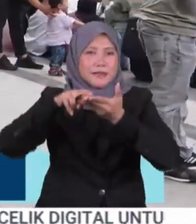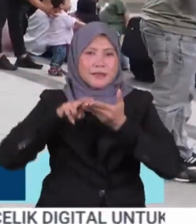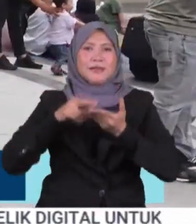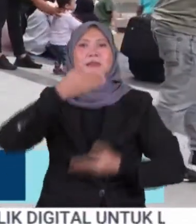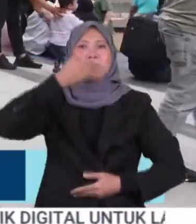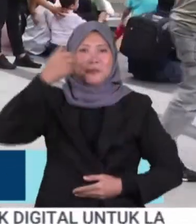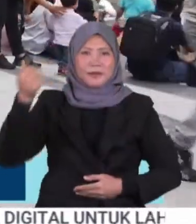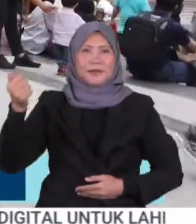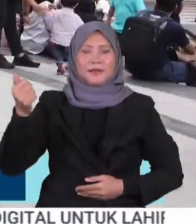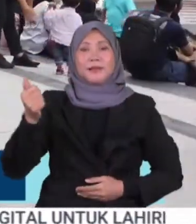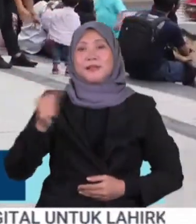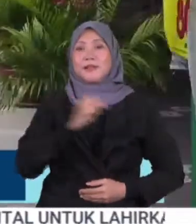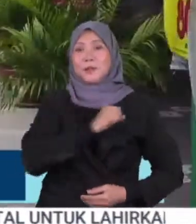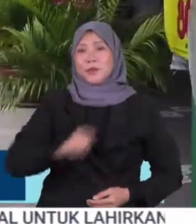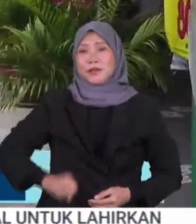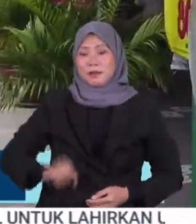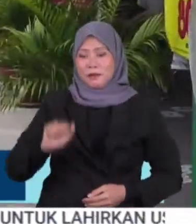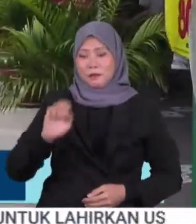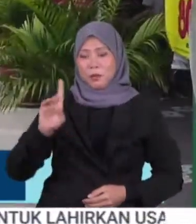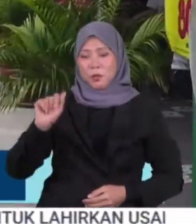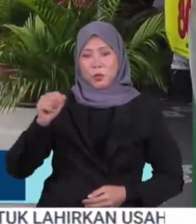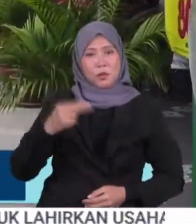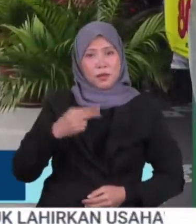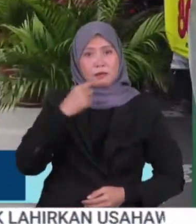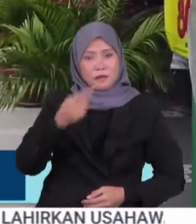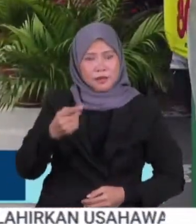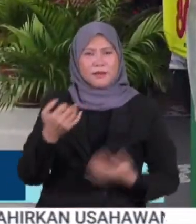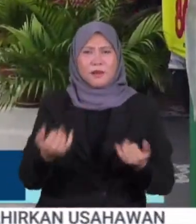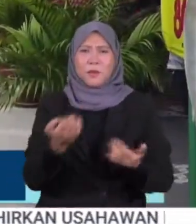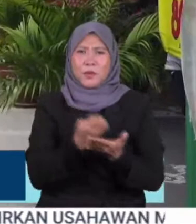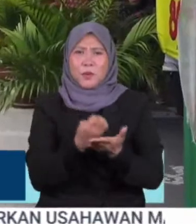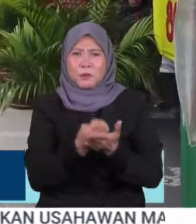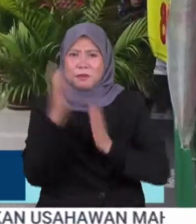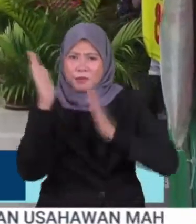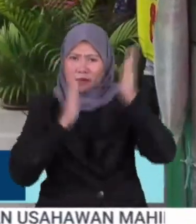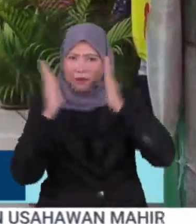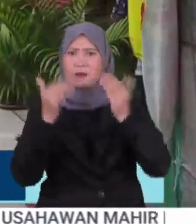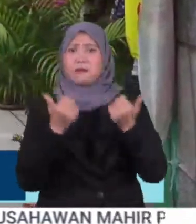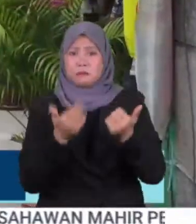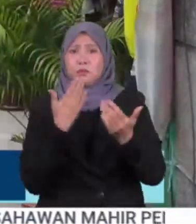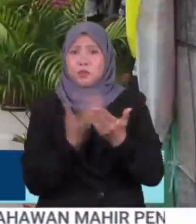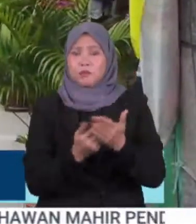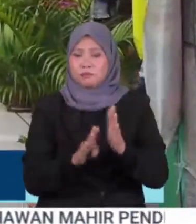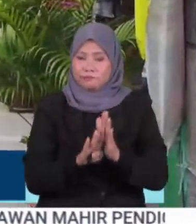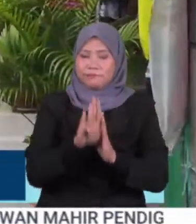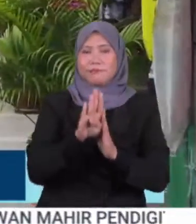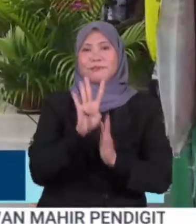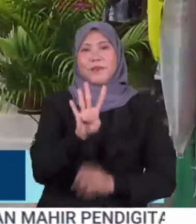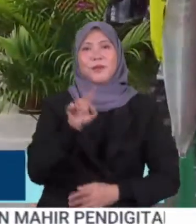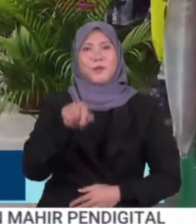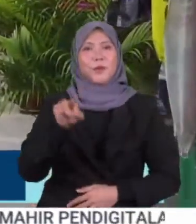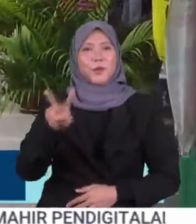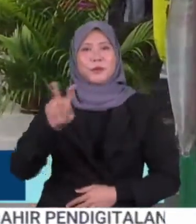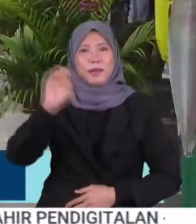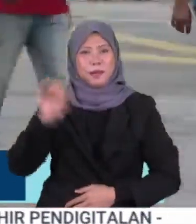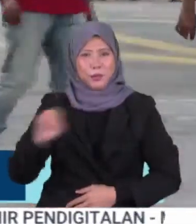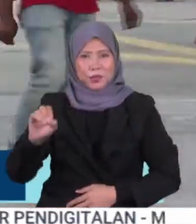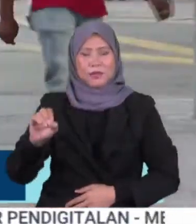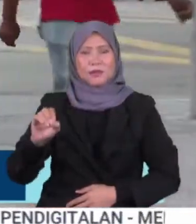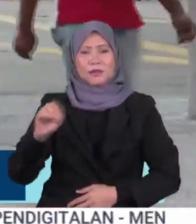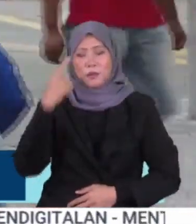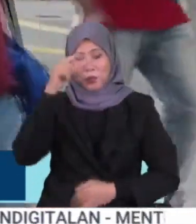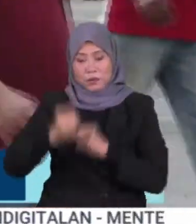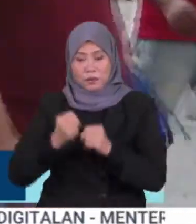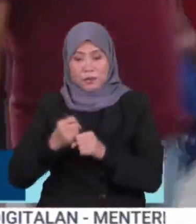baik Al-Sultan Abdullah mengambil maklum keadaan ekonomi Malaysia yang berkembang pada keadaan 4.2% pada separuh